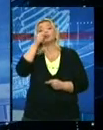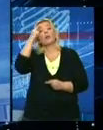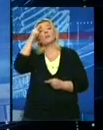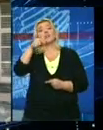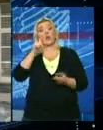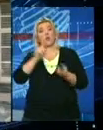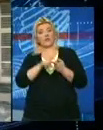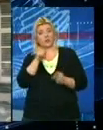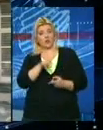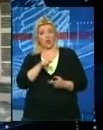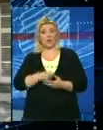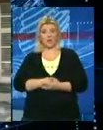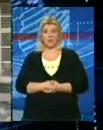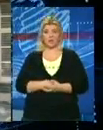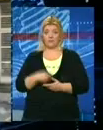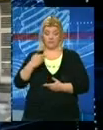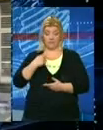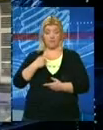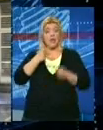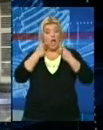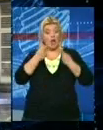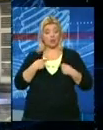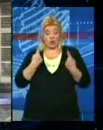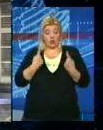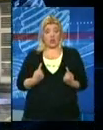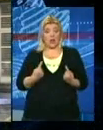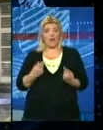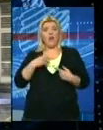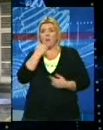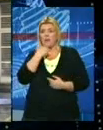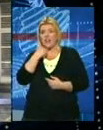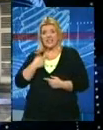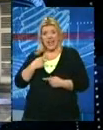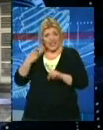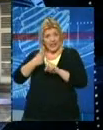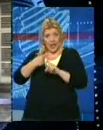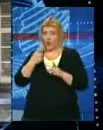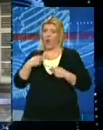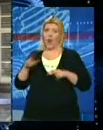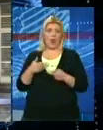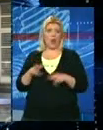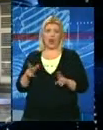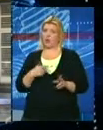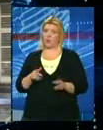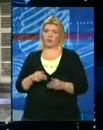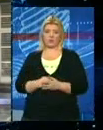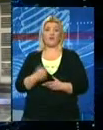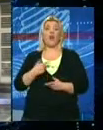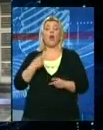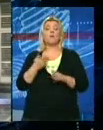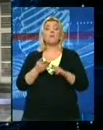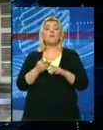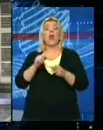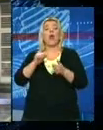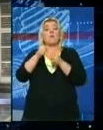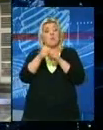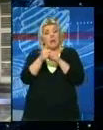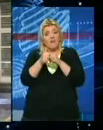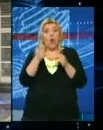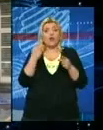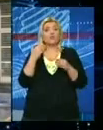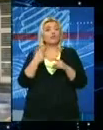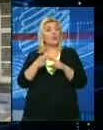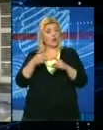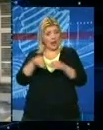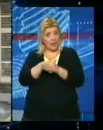tom pitanju. Mi iznosimo svoj stav da je privatizacija Tanjuga nedopustiva pre svega zbog zaposlenih